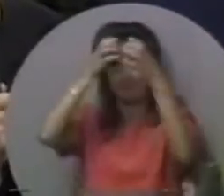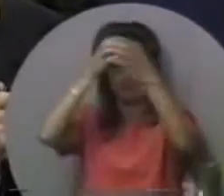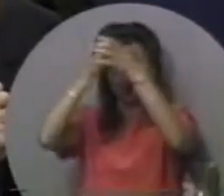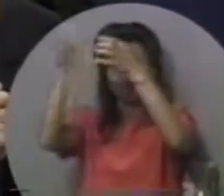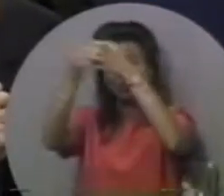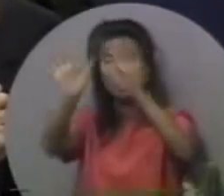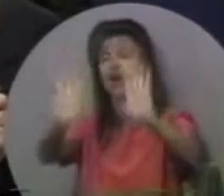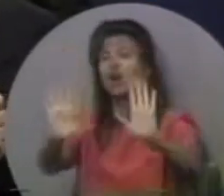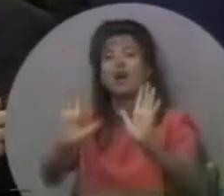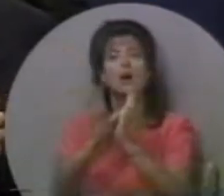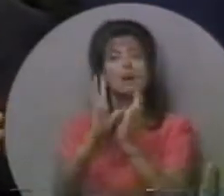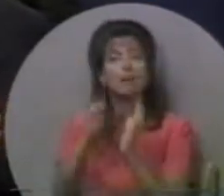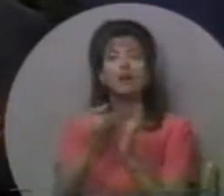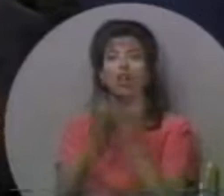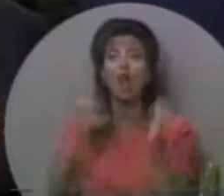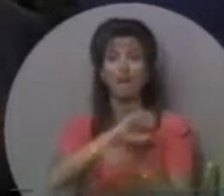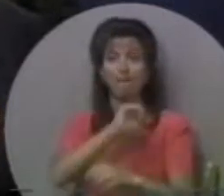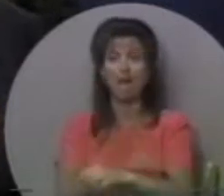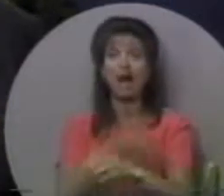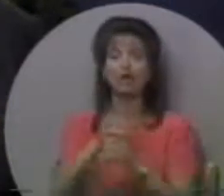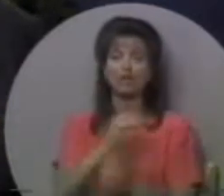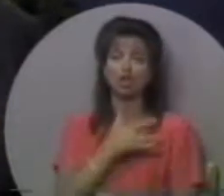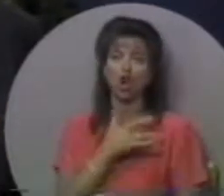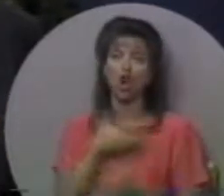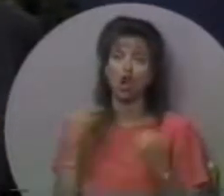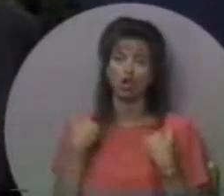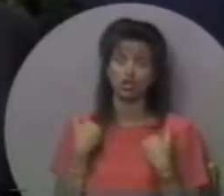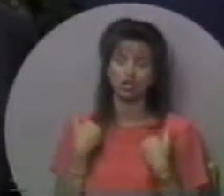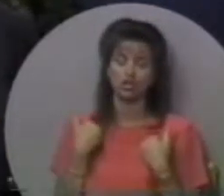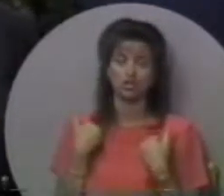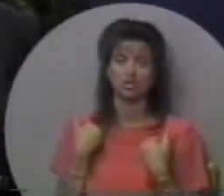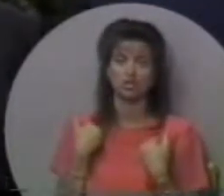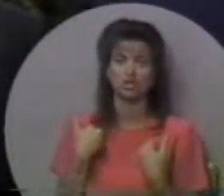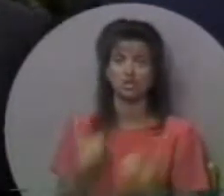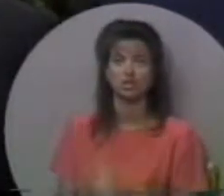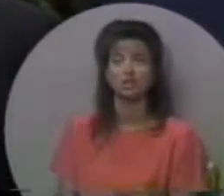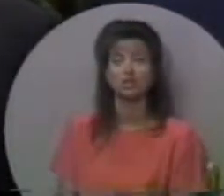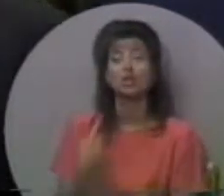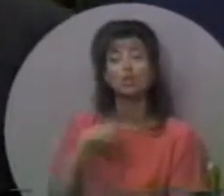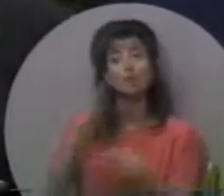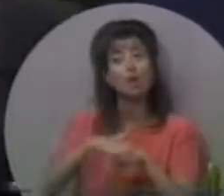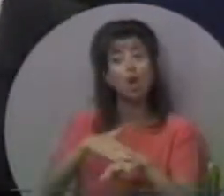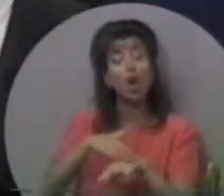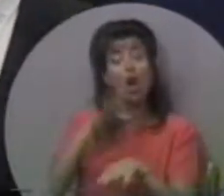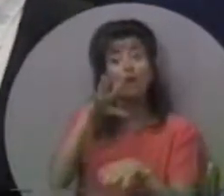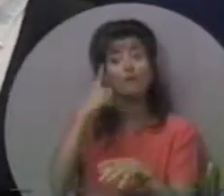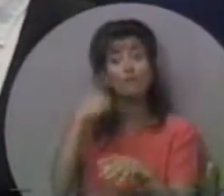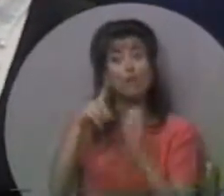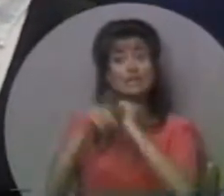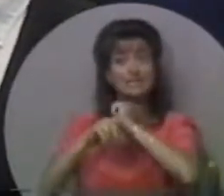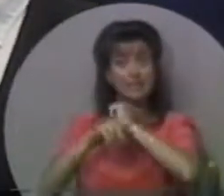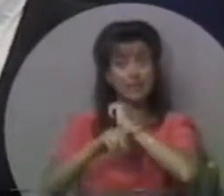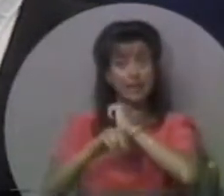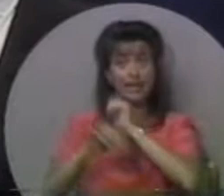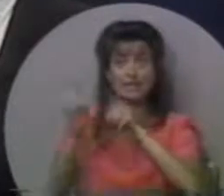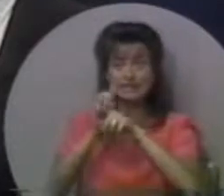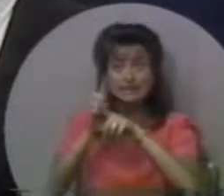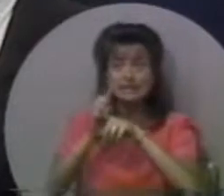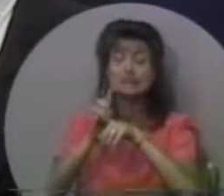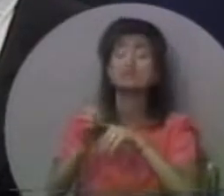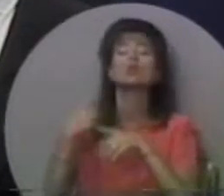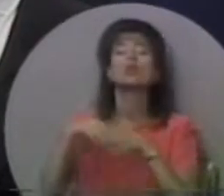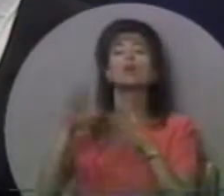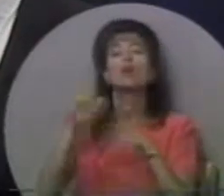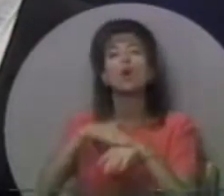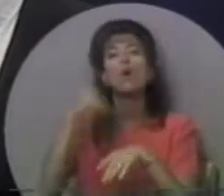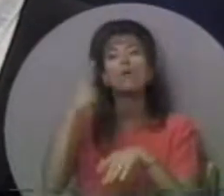нашій голові, але мати багато сили і влади в нашому серці. Ми були покликані до дисципліни, ми були